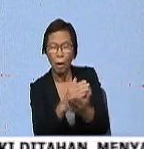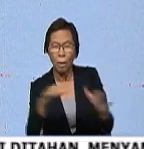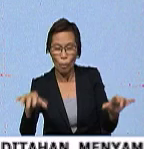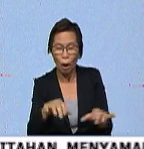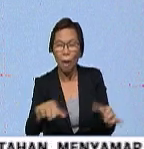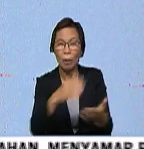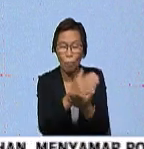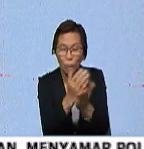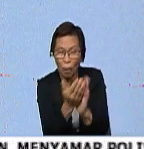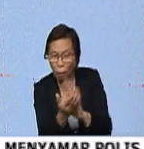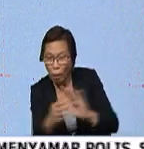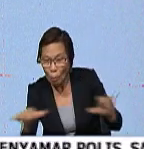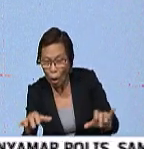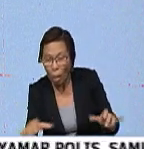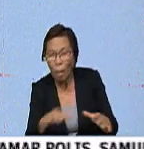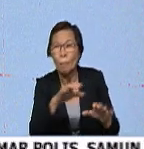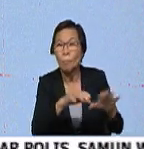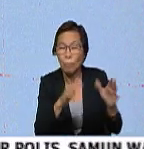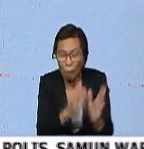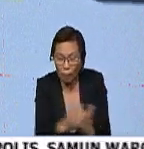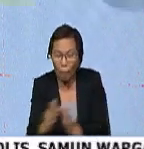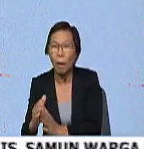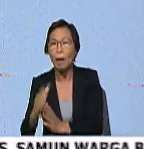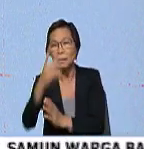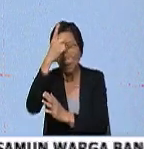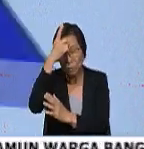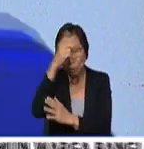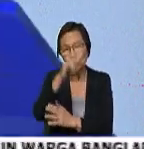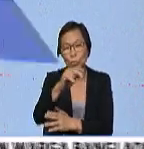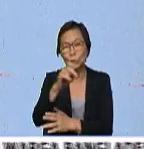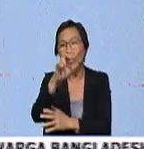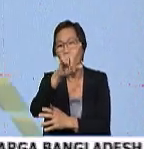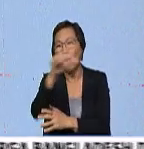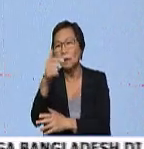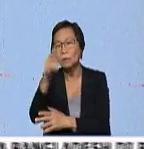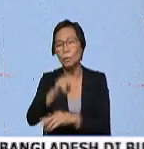oleh Dato' Noazman Hassan kali ini menjadi ataupun sebaliknya. Baik, itulah N-12 Pantai Kundo.